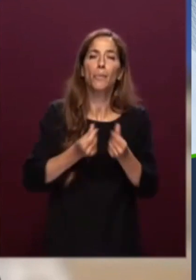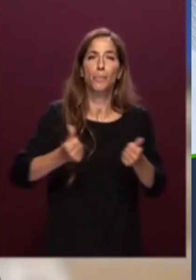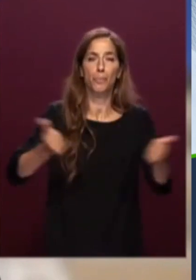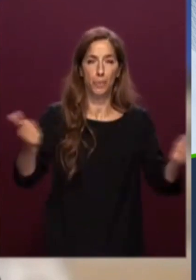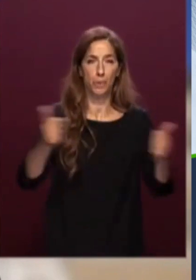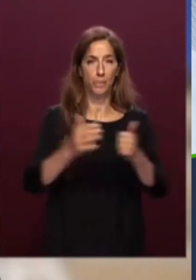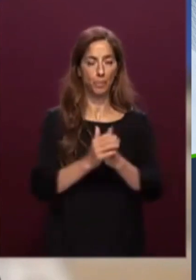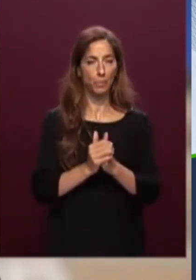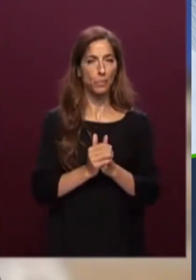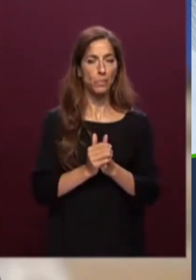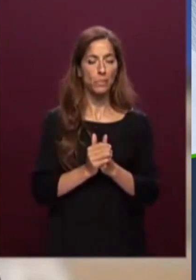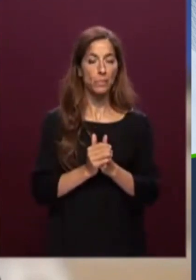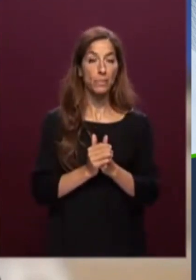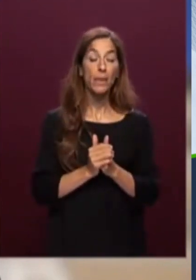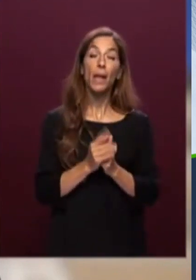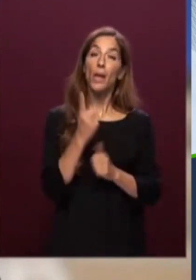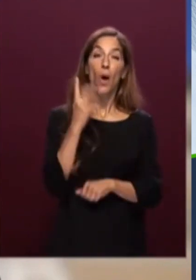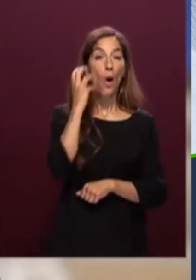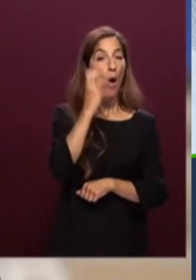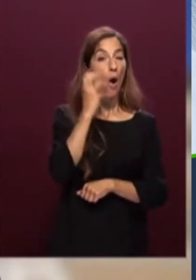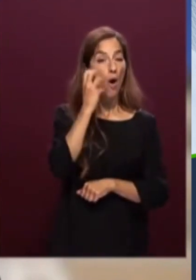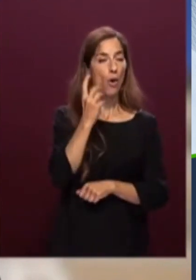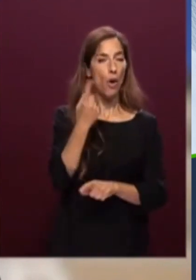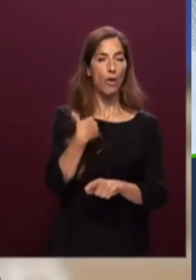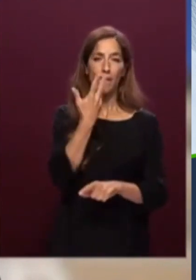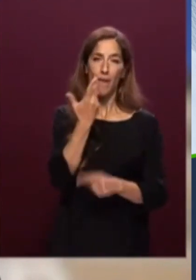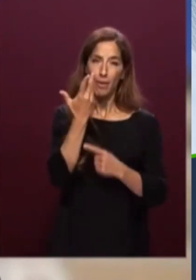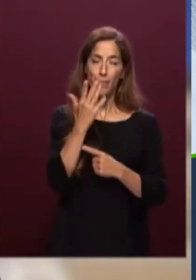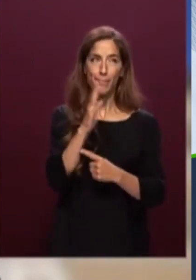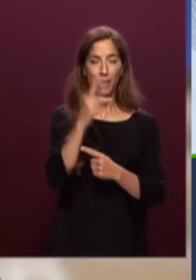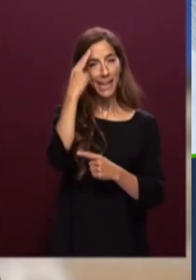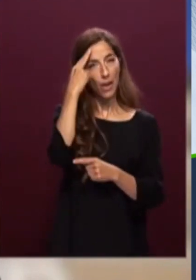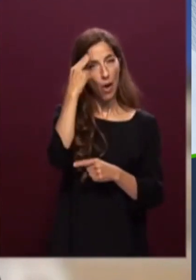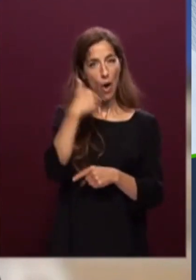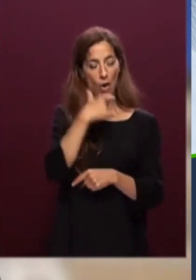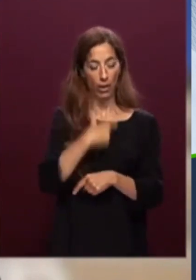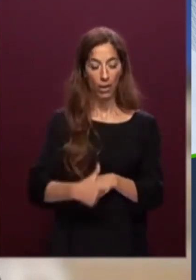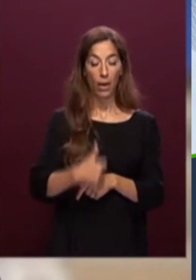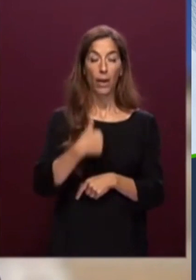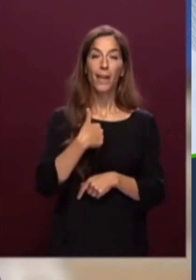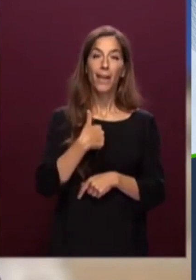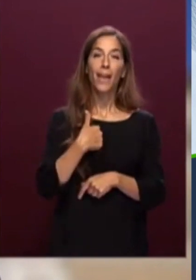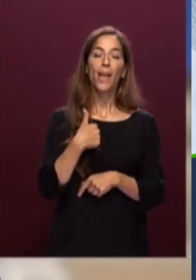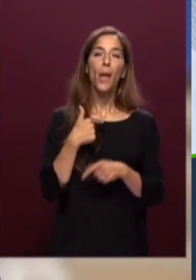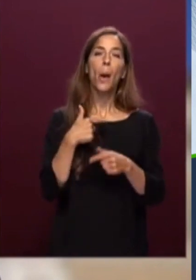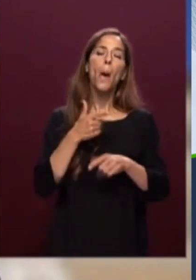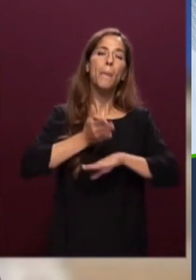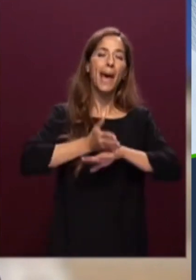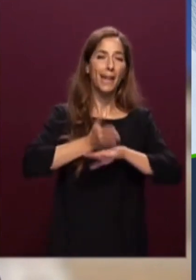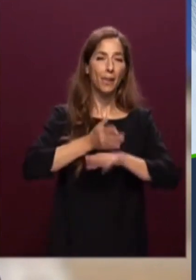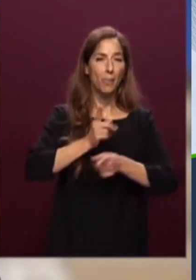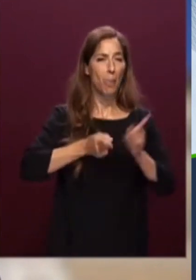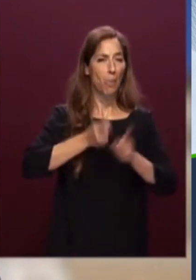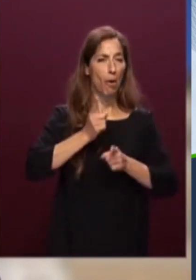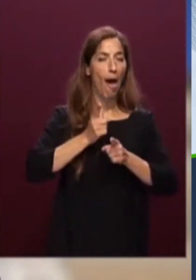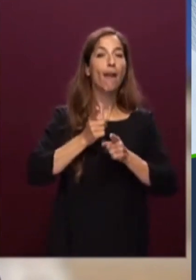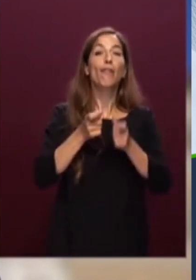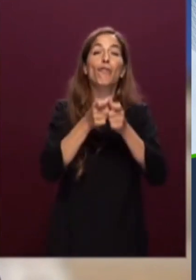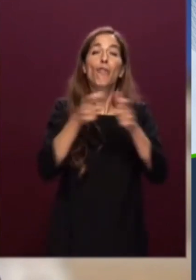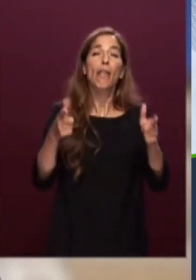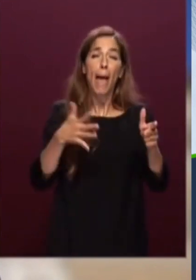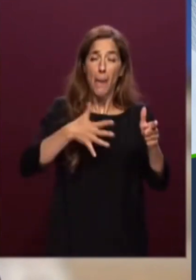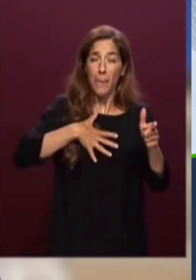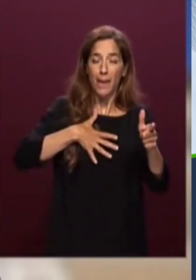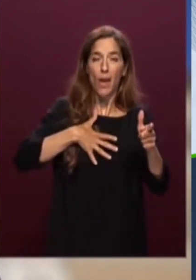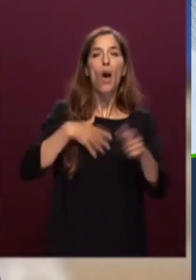volevo ricordare che vengo da un quartiere popolare della mia città Verona il mio quartiere è uno di quei